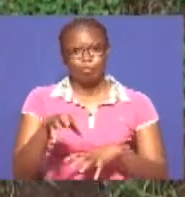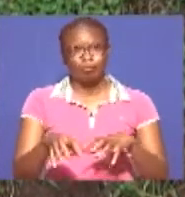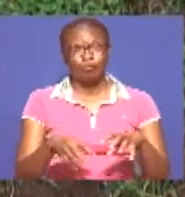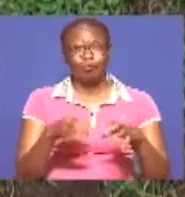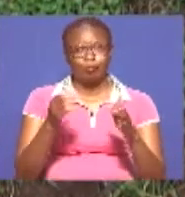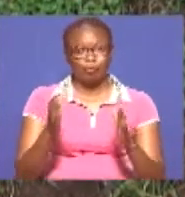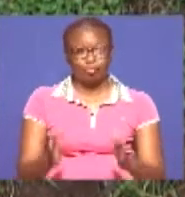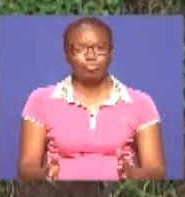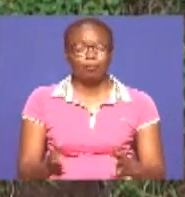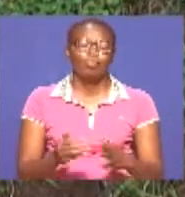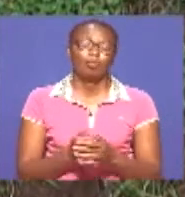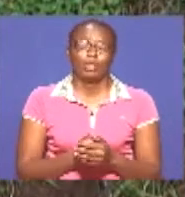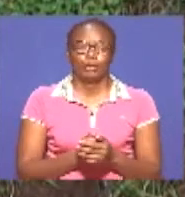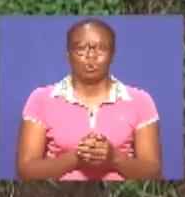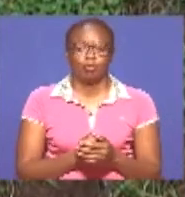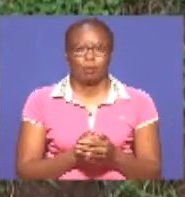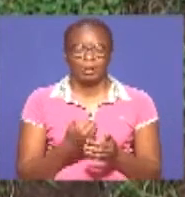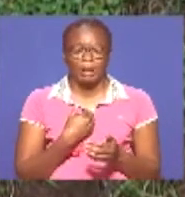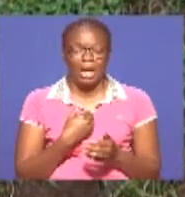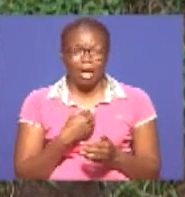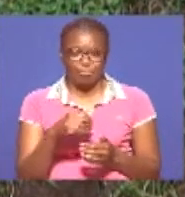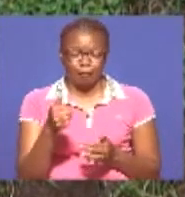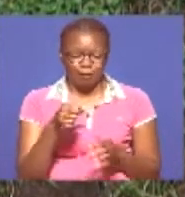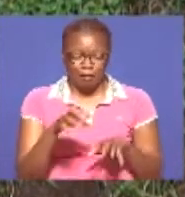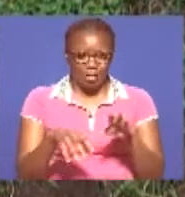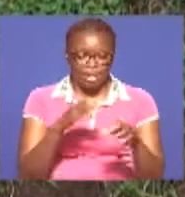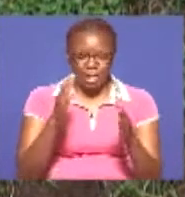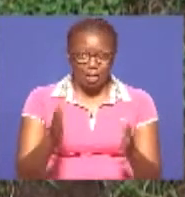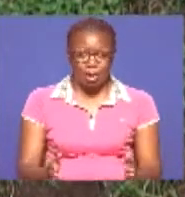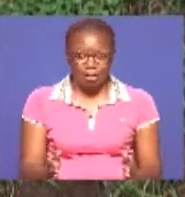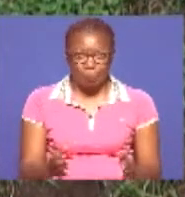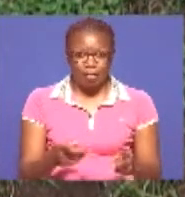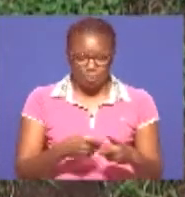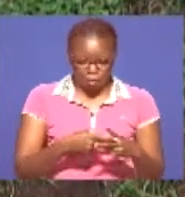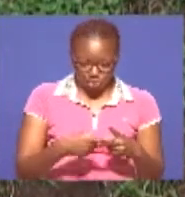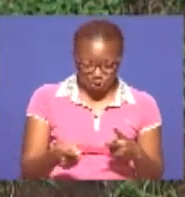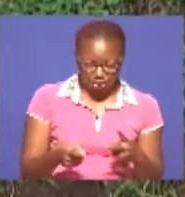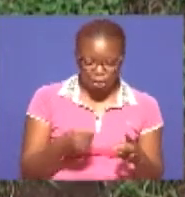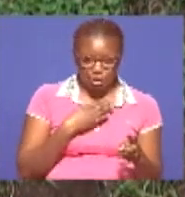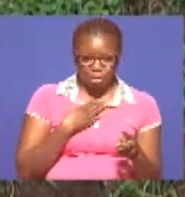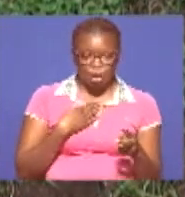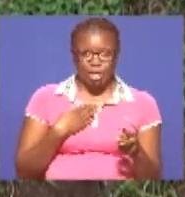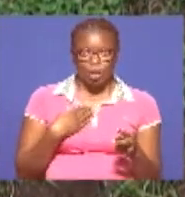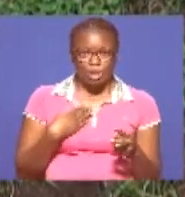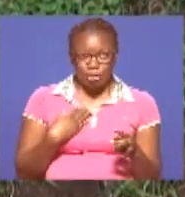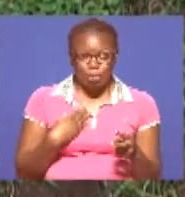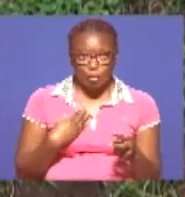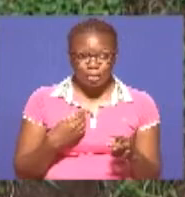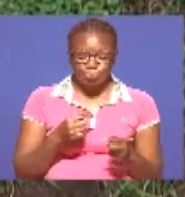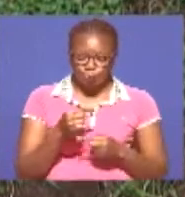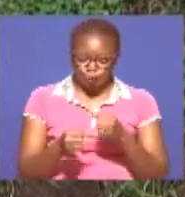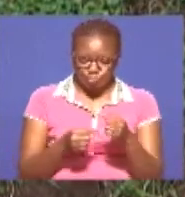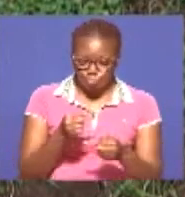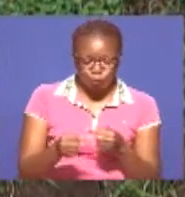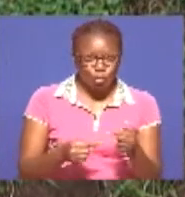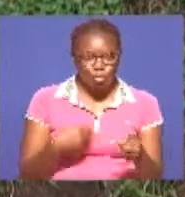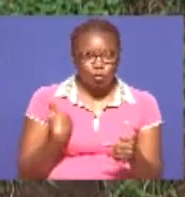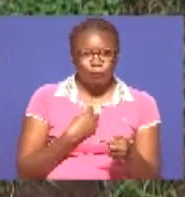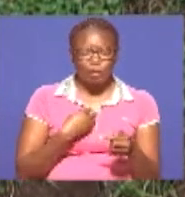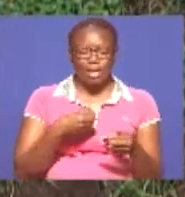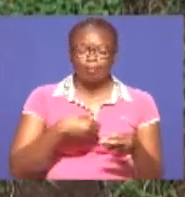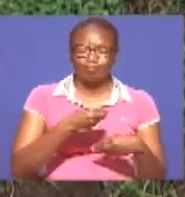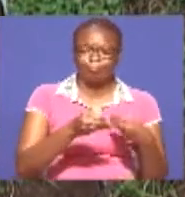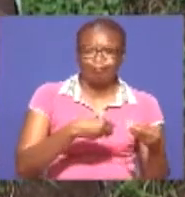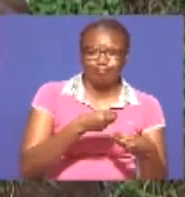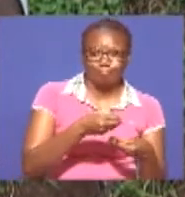anza Ama wenye wako washa anza Wanataka kuendeleza ukulima yao ya ngurue Tunawawuzia wangurue Kwanzia watoto na